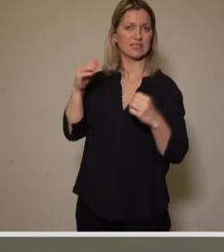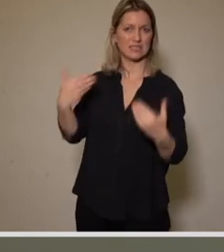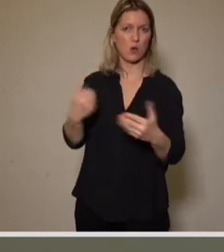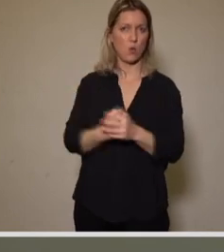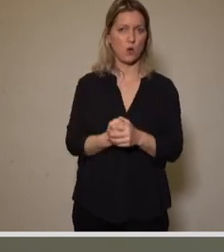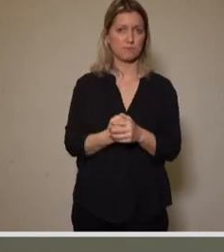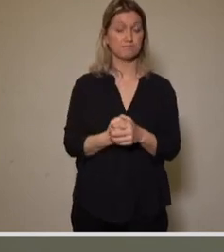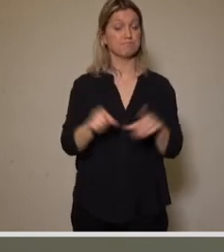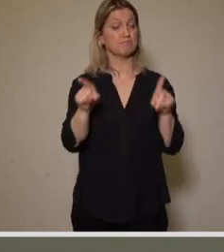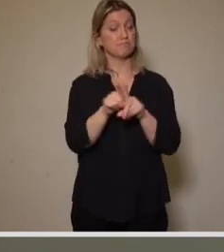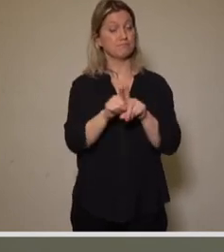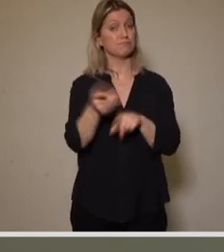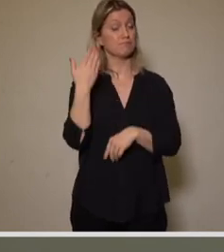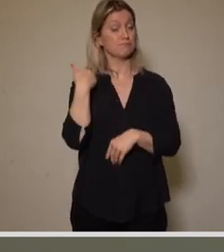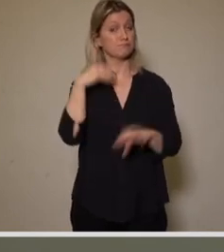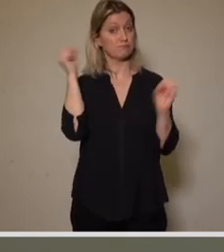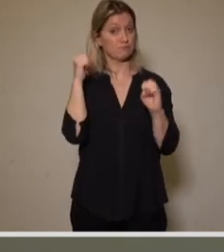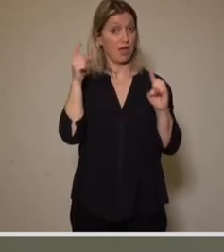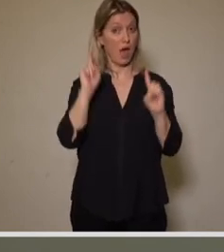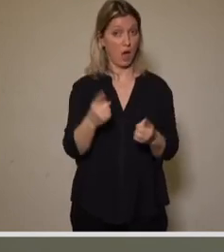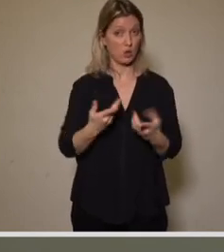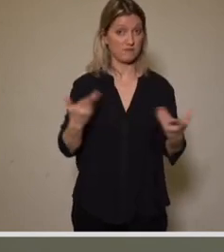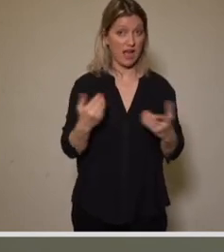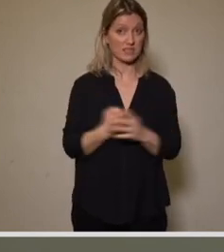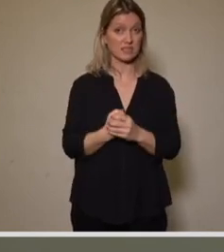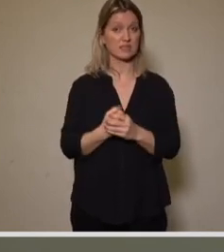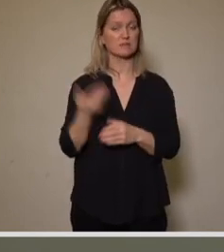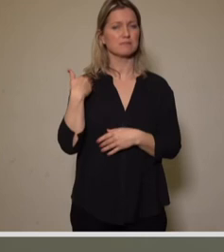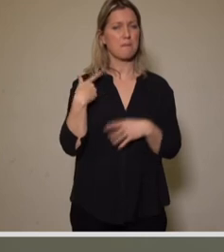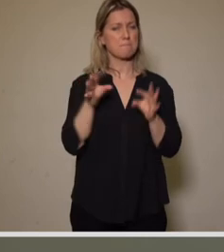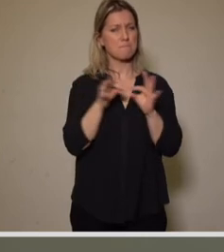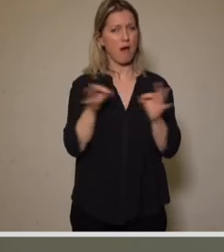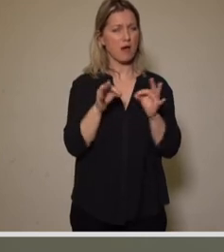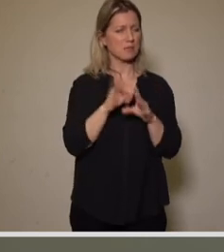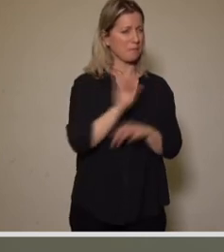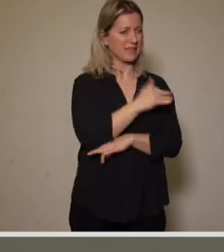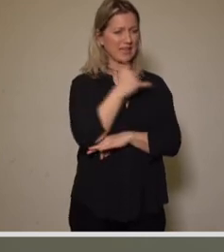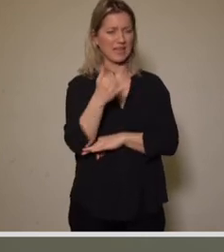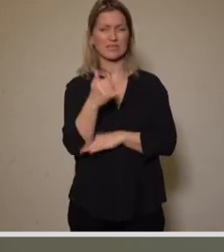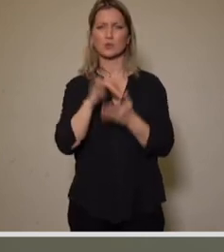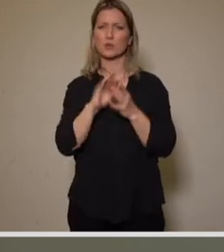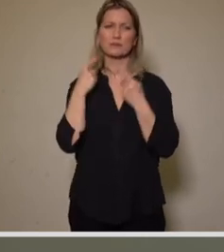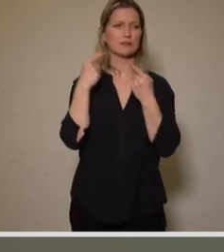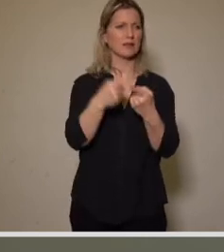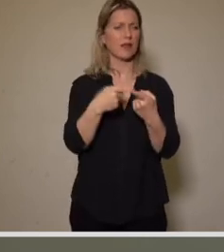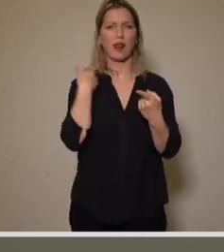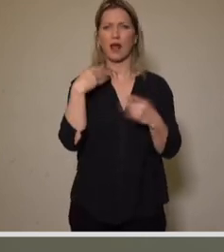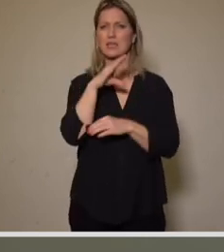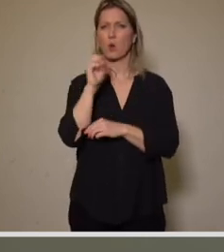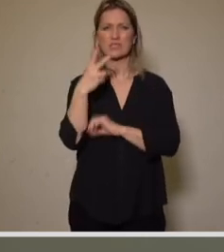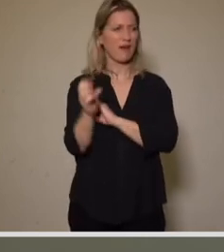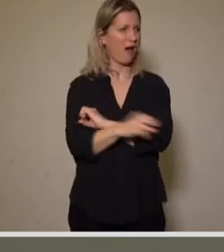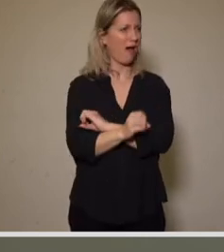festgestellt und beschlossen, dass die bisherigen Maßnahmen zur CO2-Reduktion mitnichten reichen, um